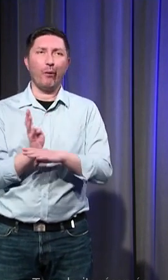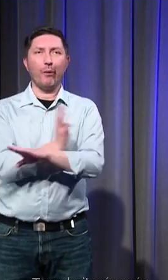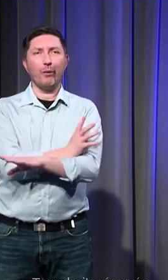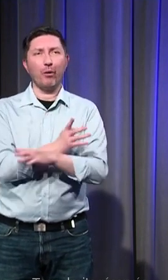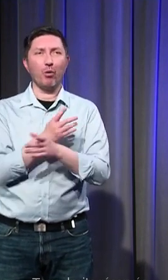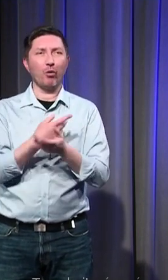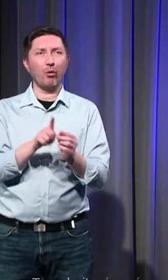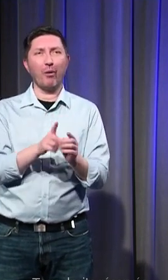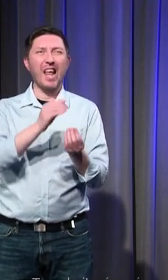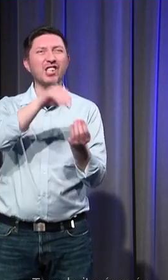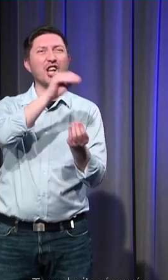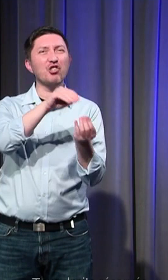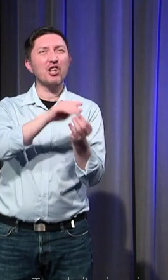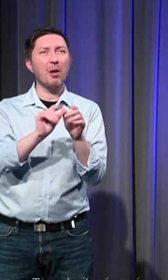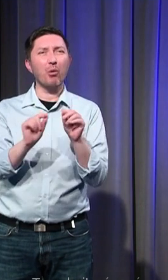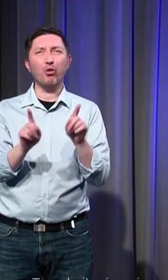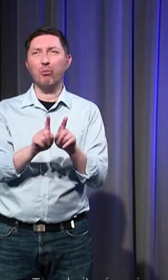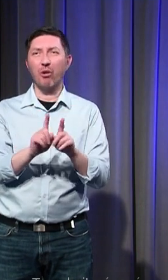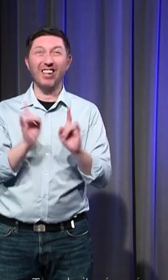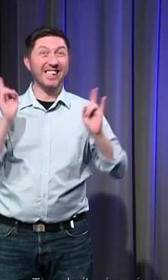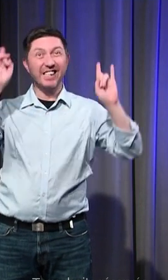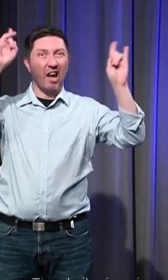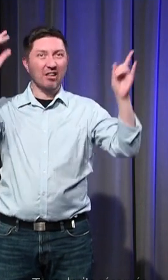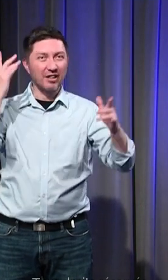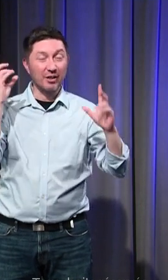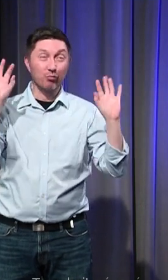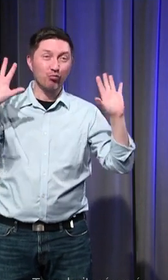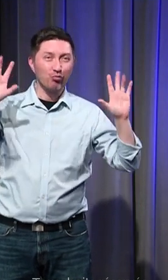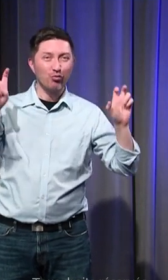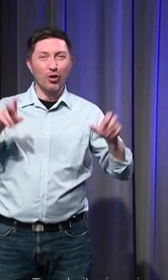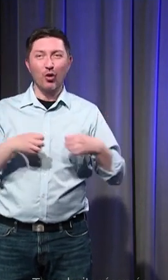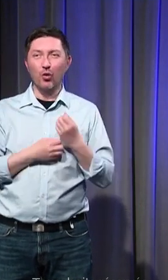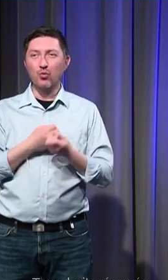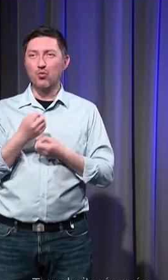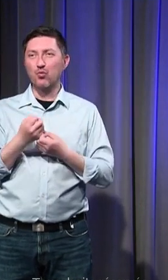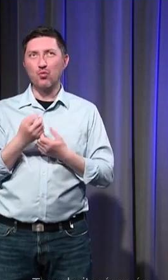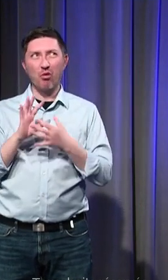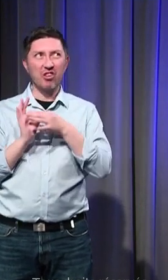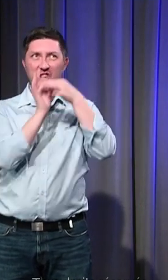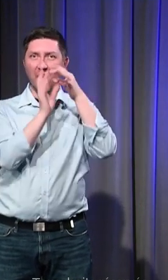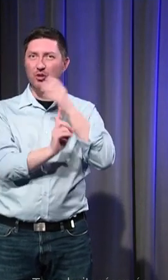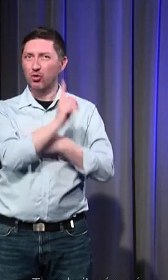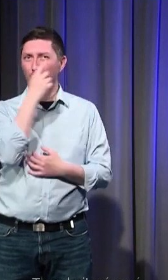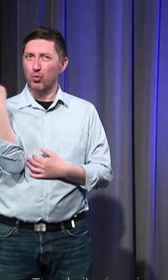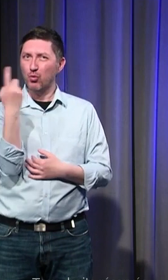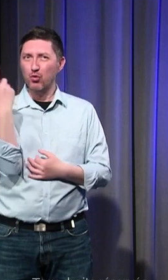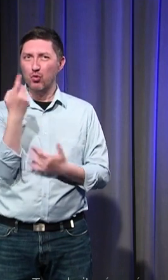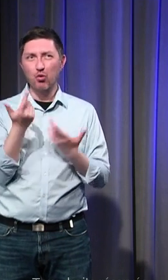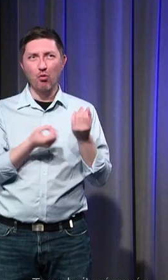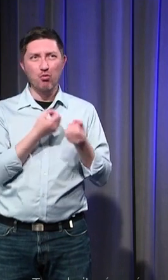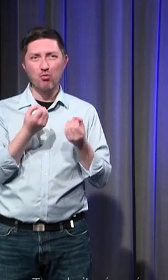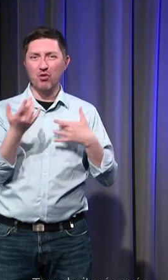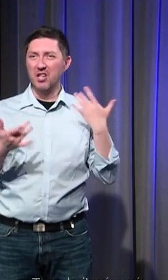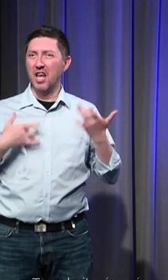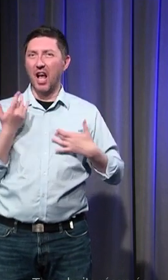comme un trouble ou est-ce que vraiment tout était amené à Dieu ou théâtralisé politiquement non non c'est-à-dire que tout ce que vous